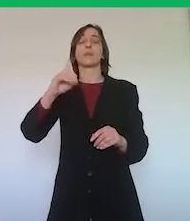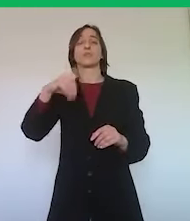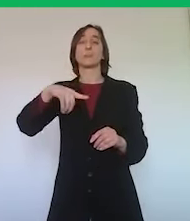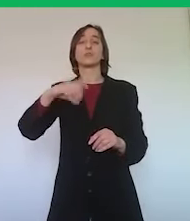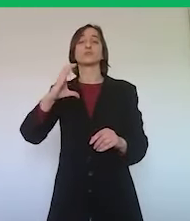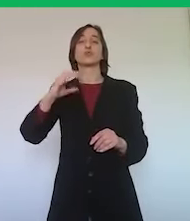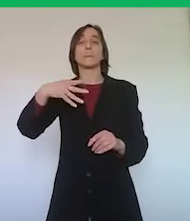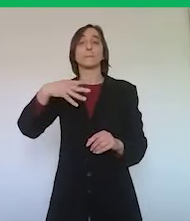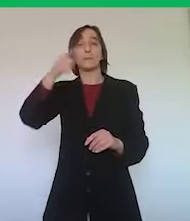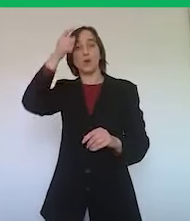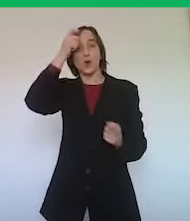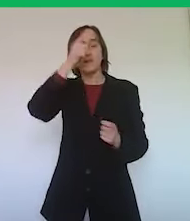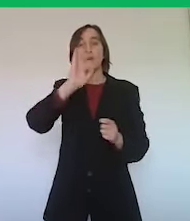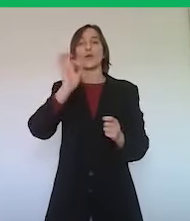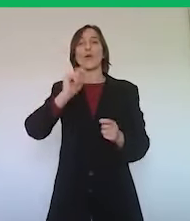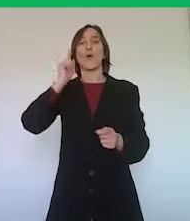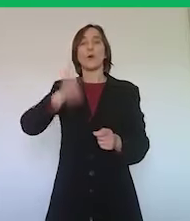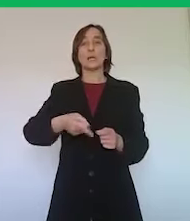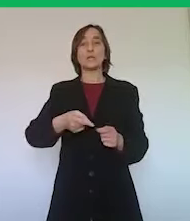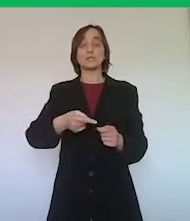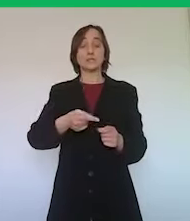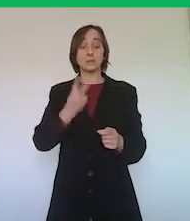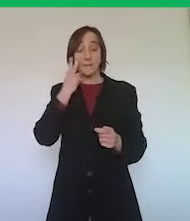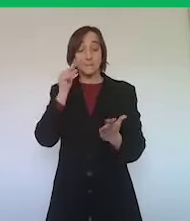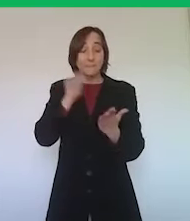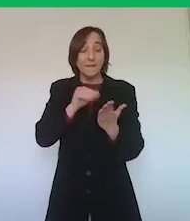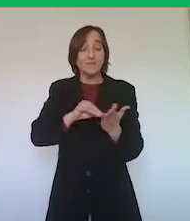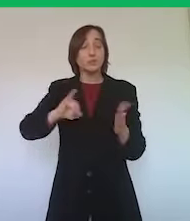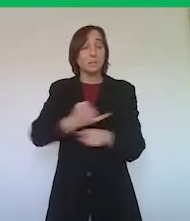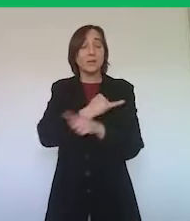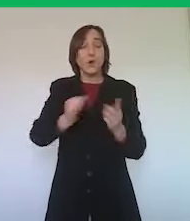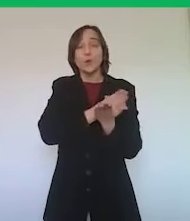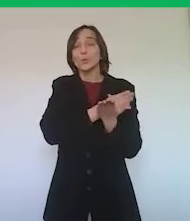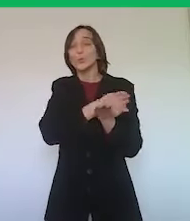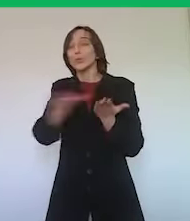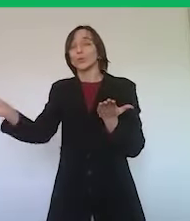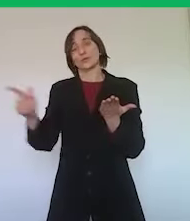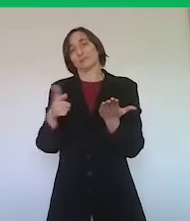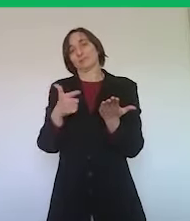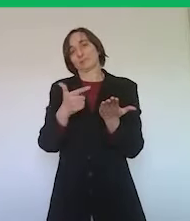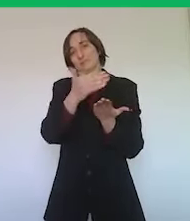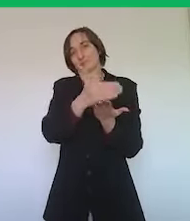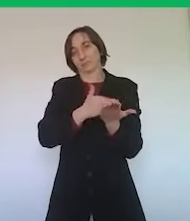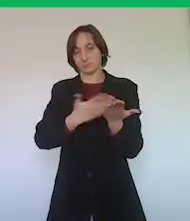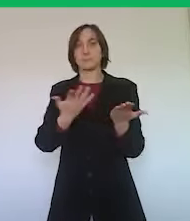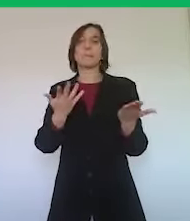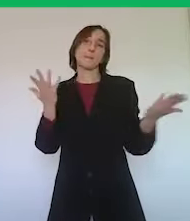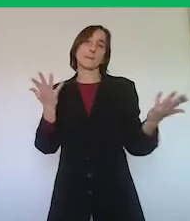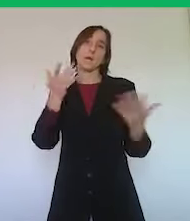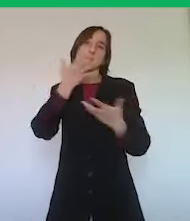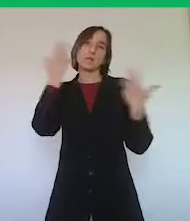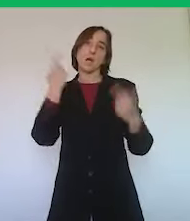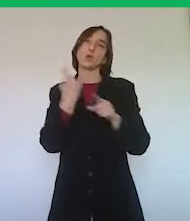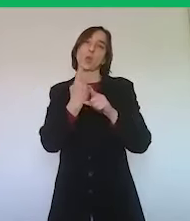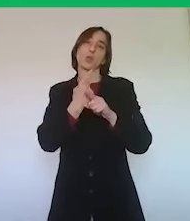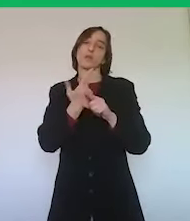governo o in un'ordinanza e quindi è giusto che chi ha delle responsabilità di governo e di fare rispettare